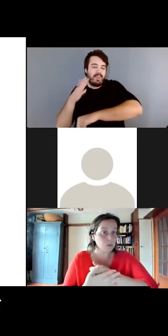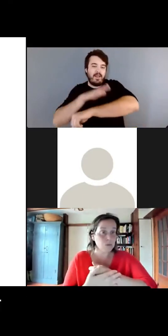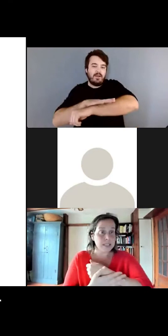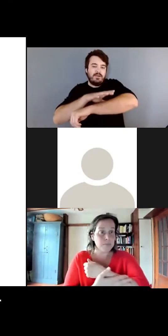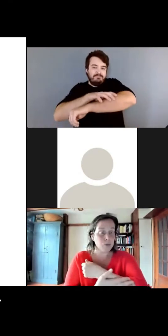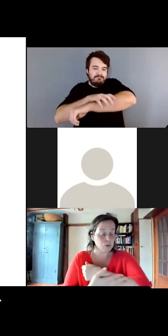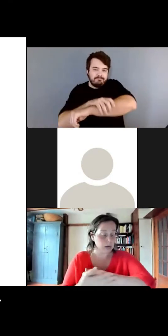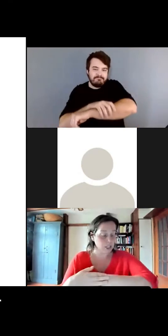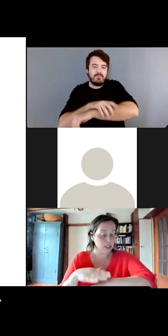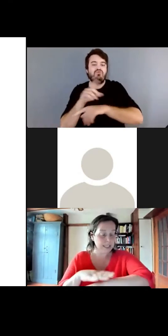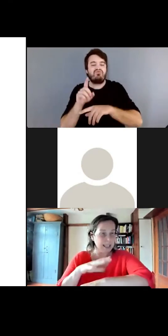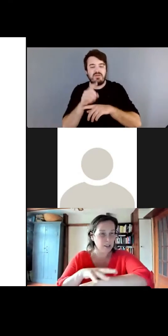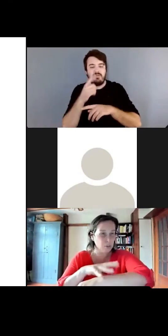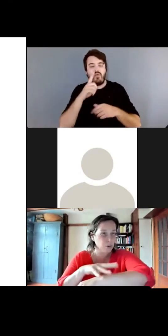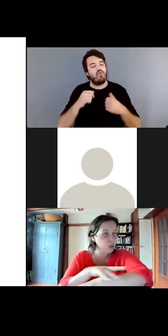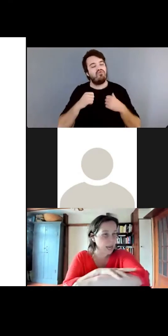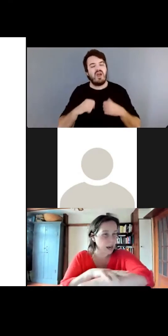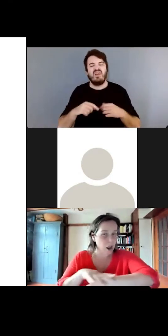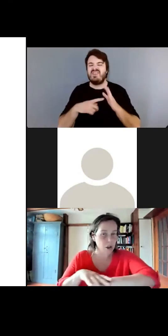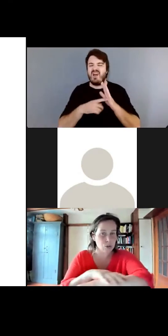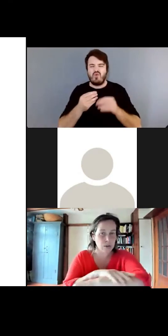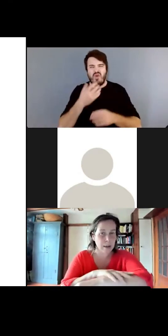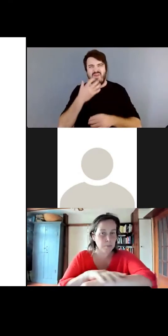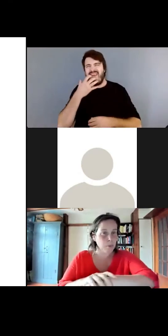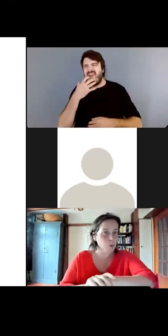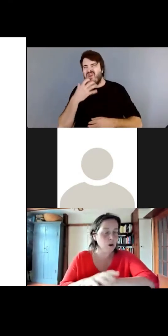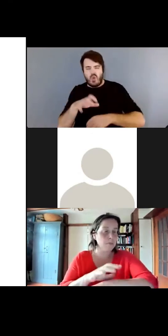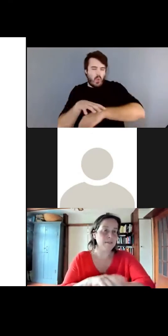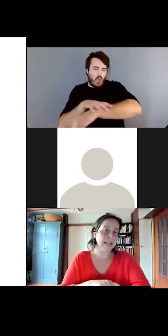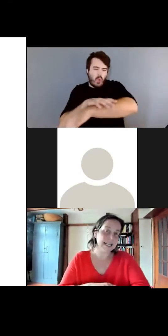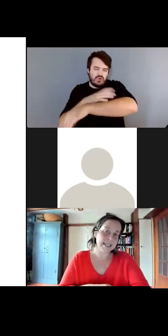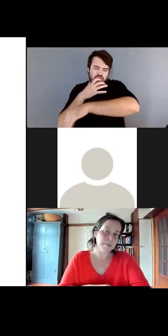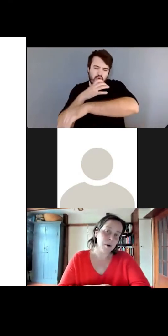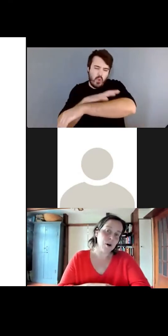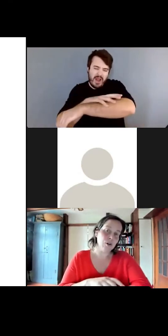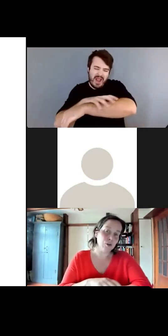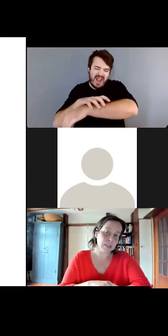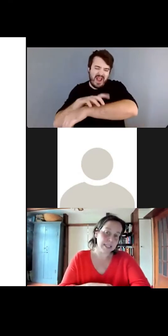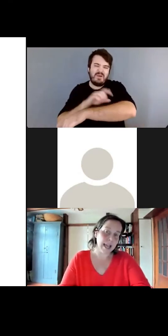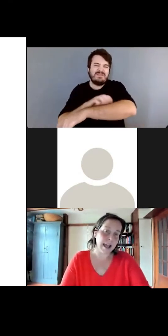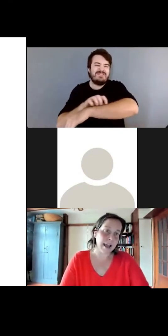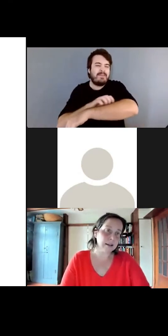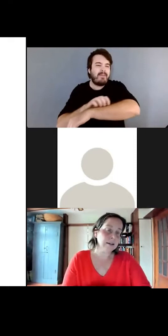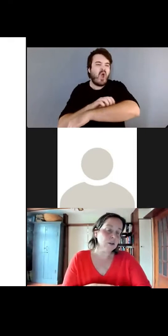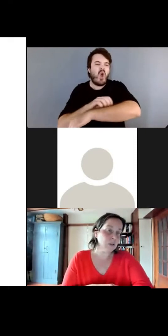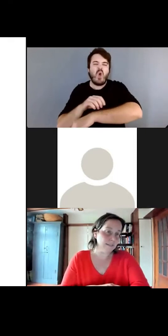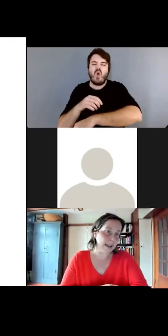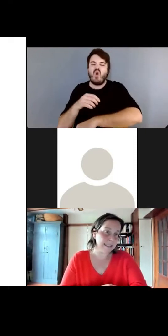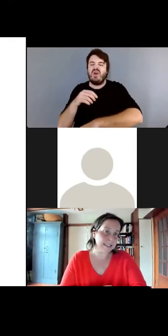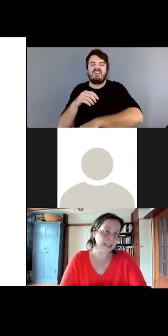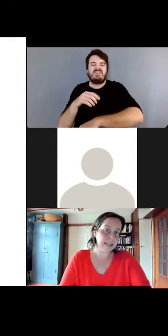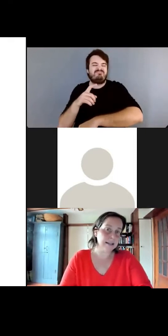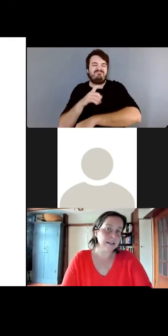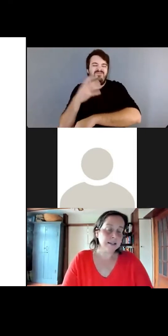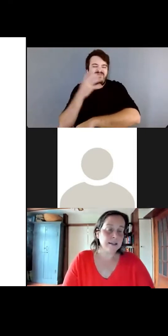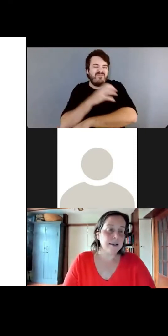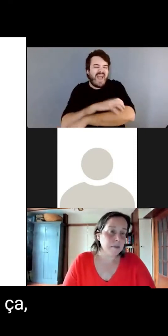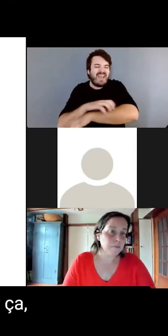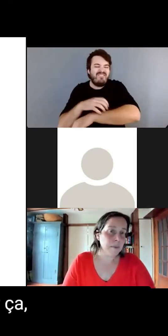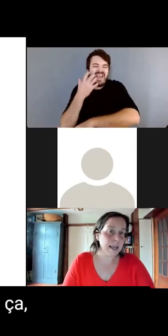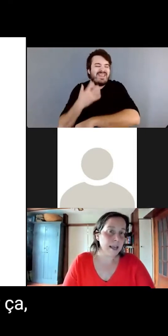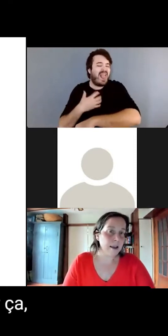externe aussi pour soulager quand il y a beaucoup de chaleur sur la peau, comme avec l'eczéma, de l'urticaire ou de la varicelle.